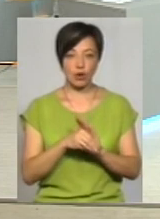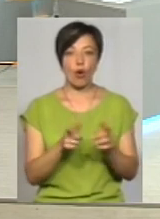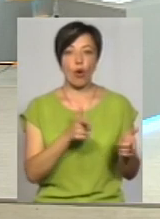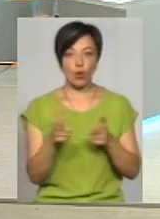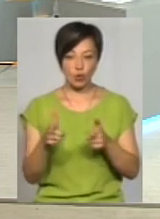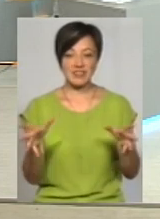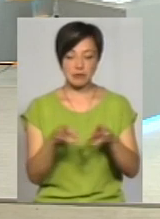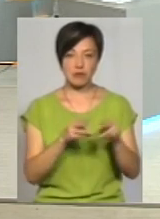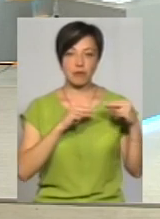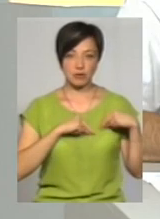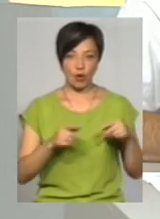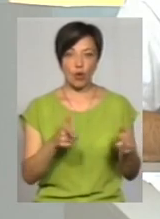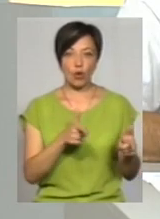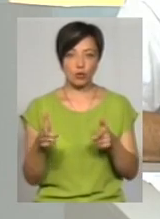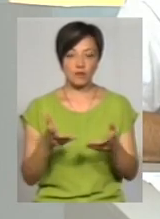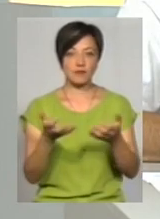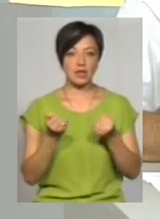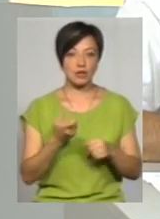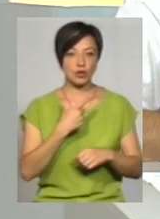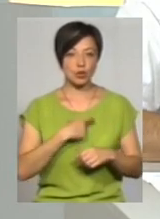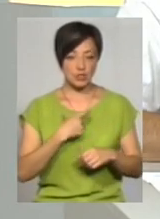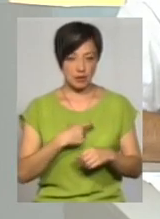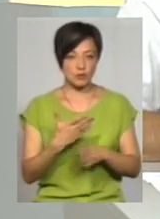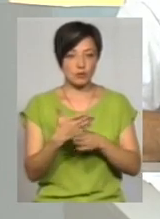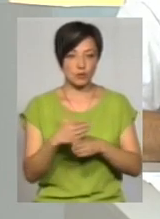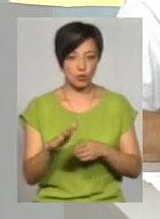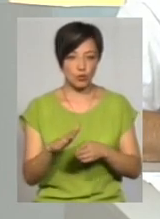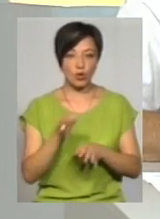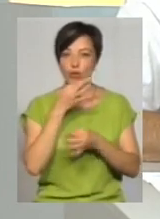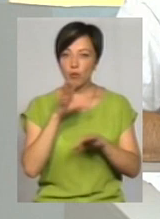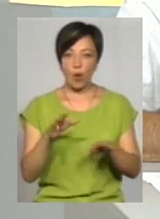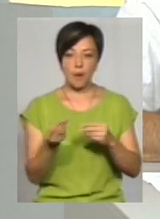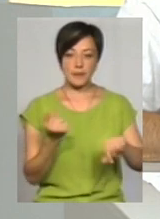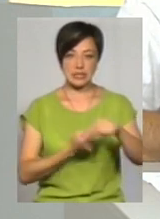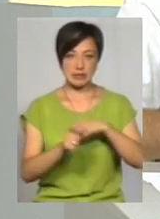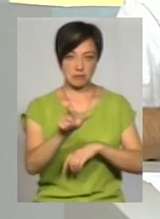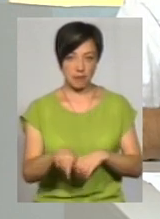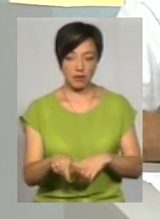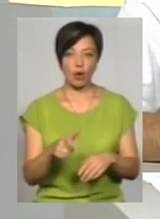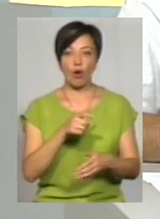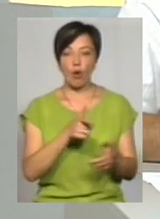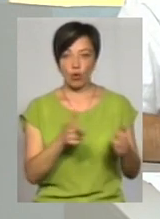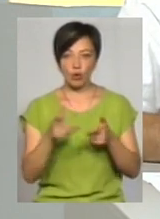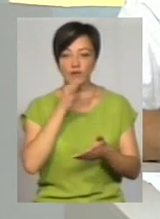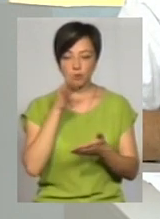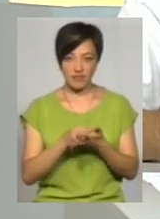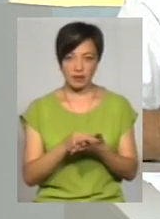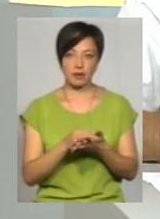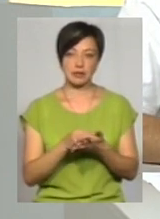він готовий взяти до себе, як кажуть, вдолю, любого підприємця, який готовий відповідати за ту